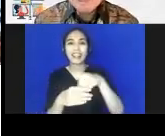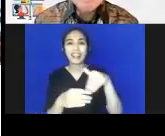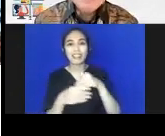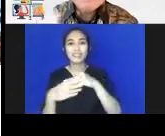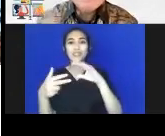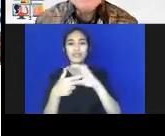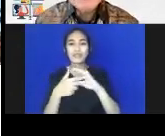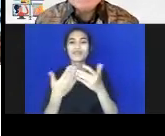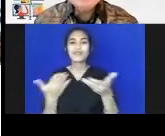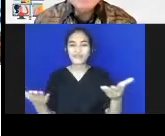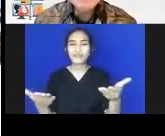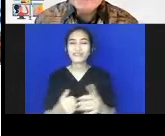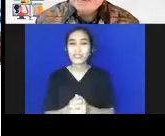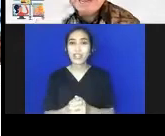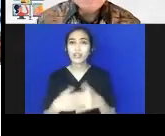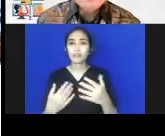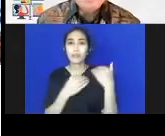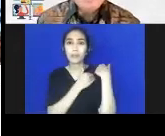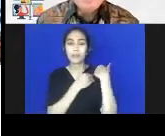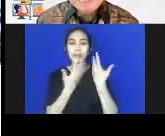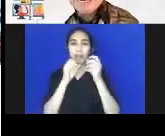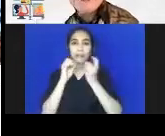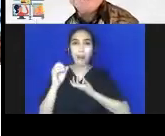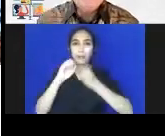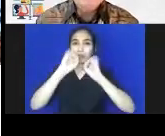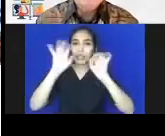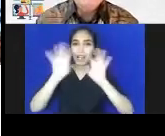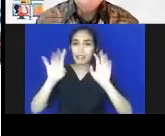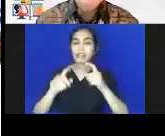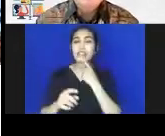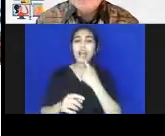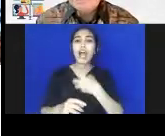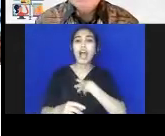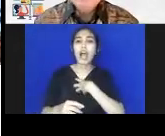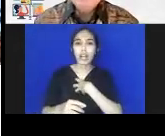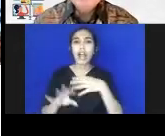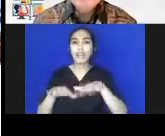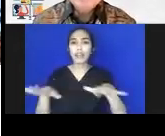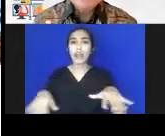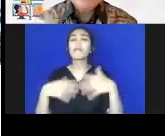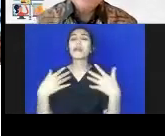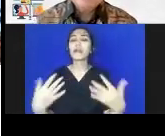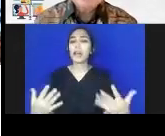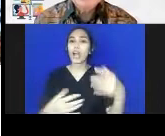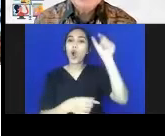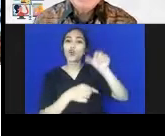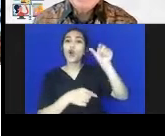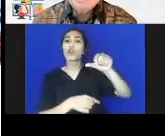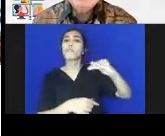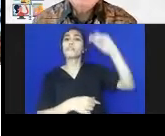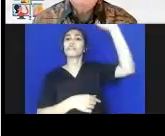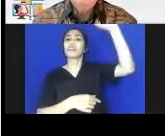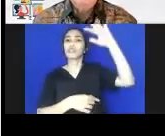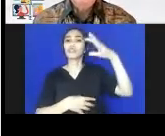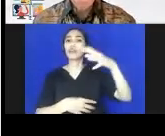tugas untuk menyampaikan tentang apa sih hak anak dan bagaimana kita menjaga agar dengan terpenuhnya